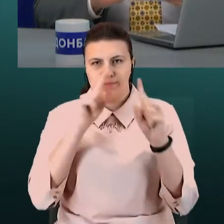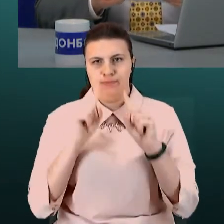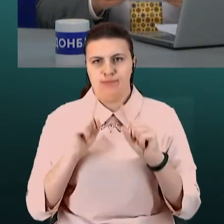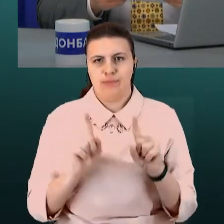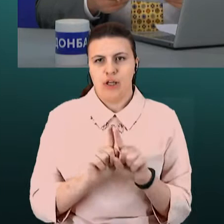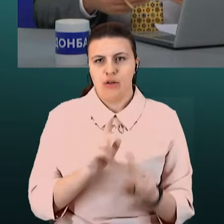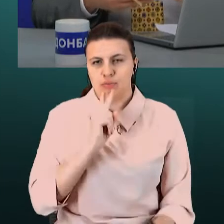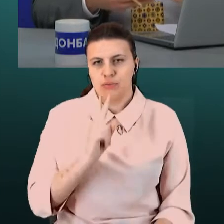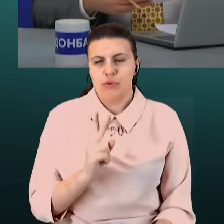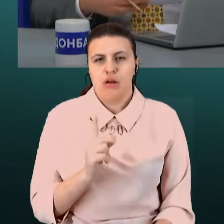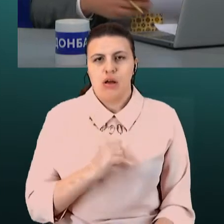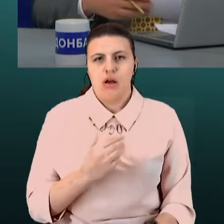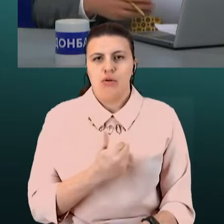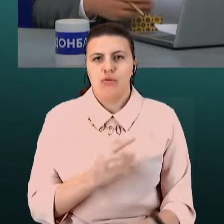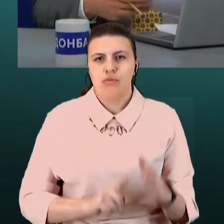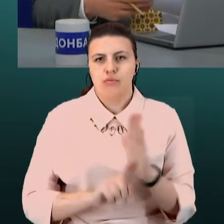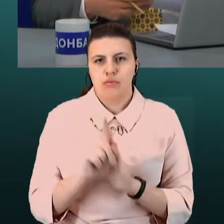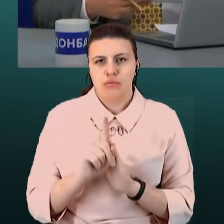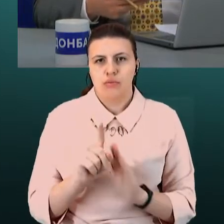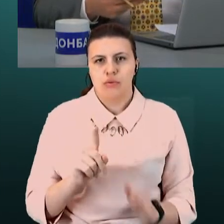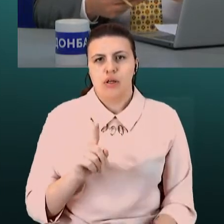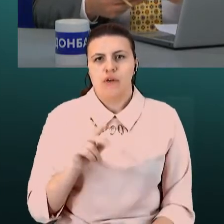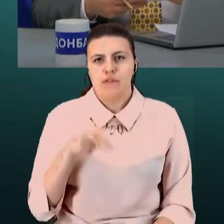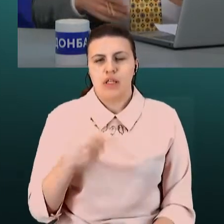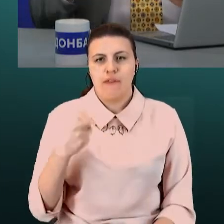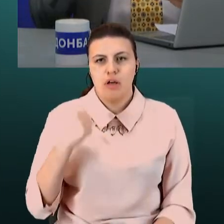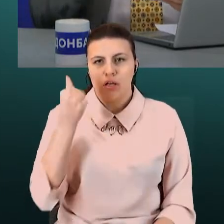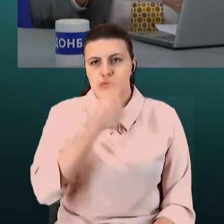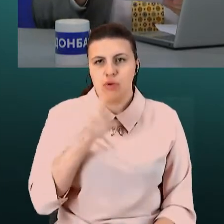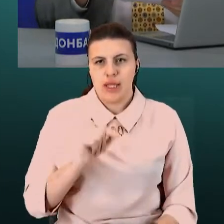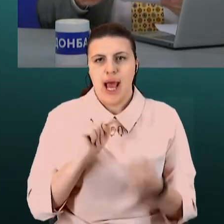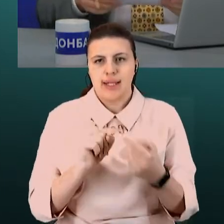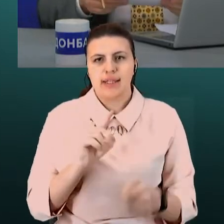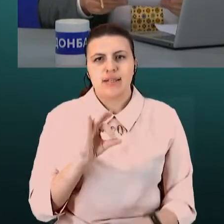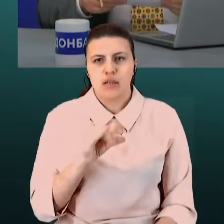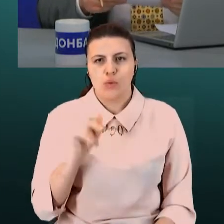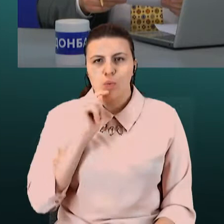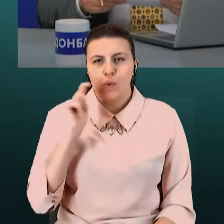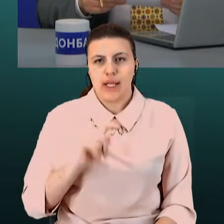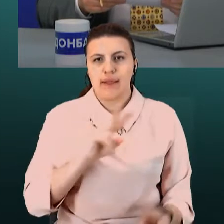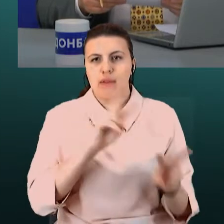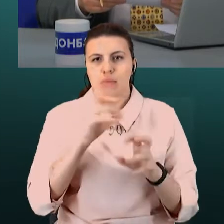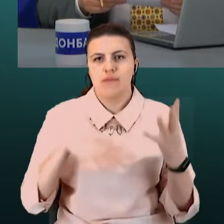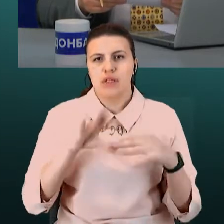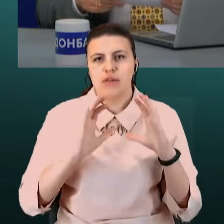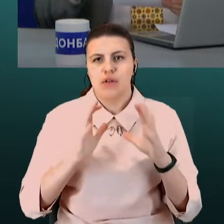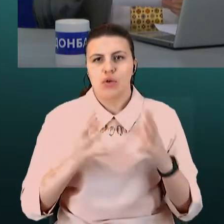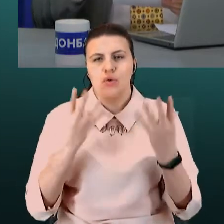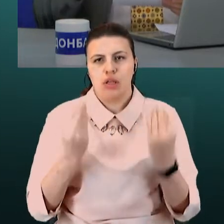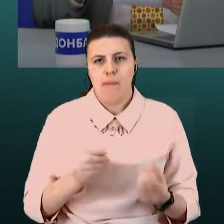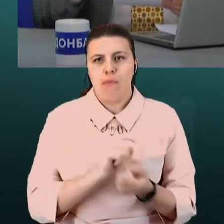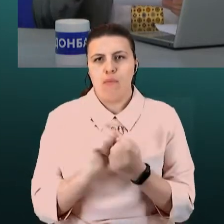того, що фундація «Антиснід України» у 2020 році, вона темою Всесвітнього дня боротьби зі сніду назвала